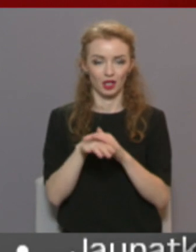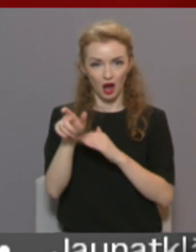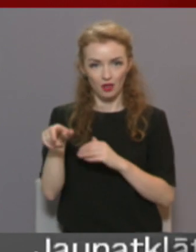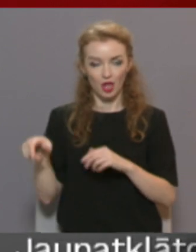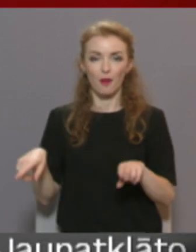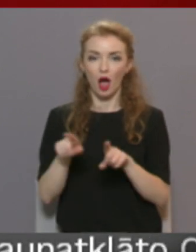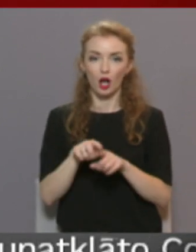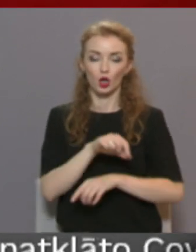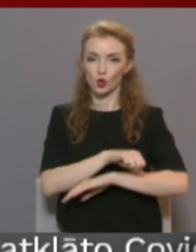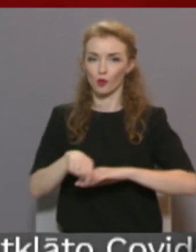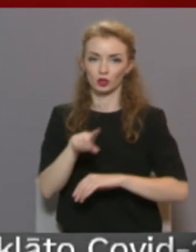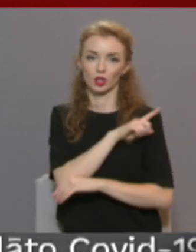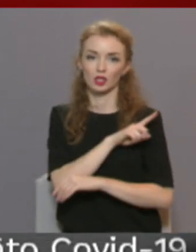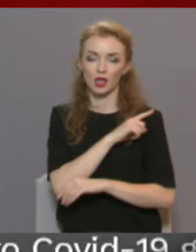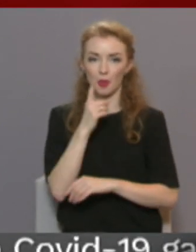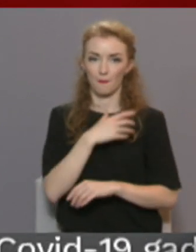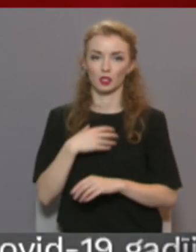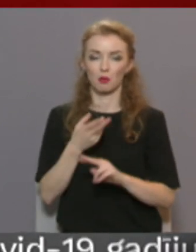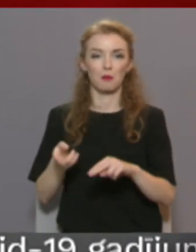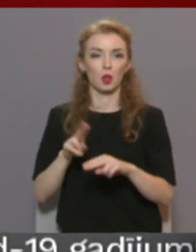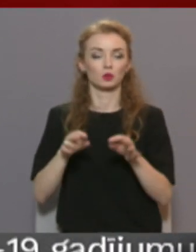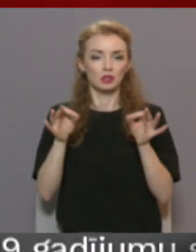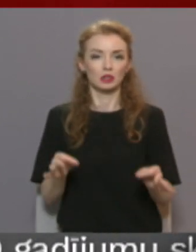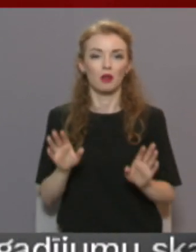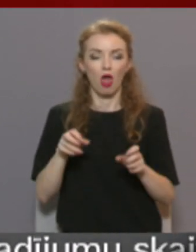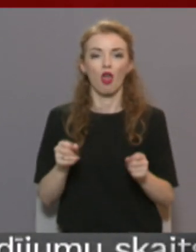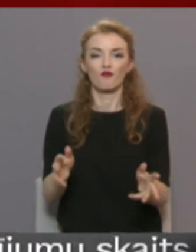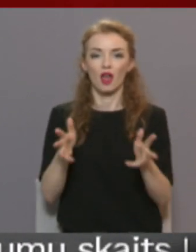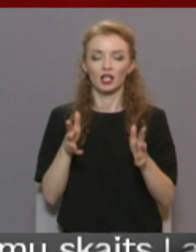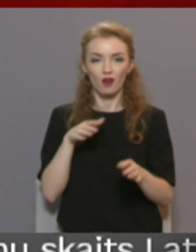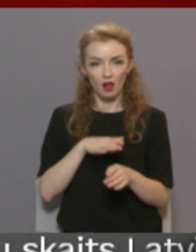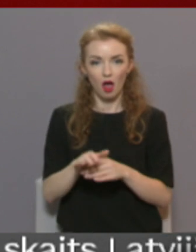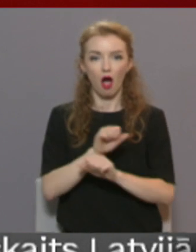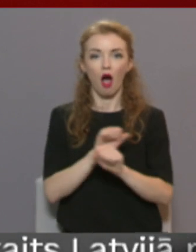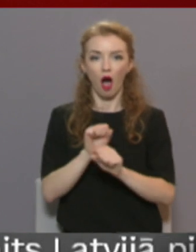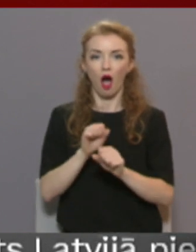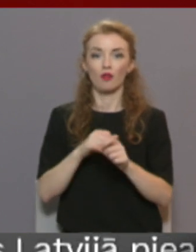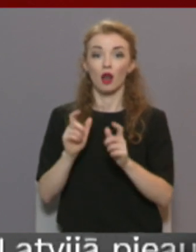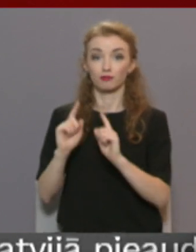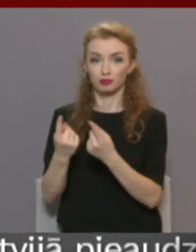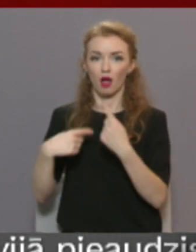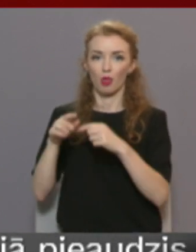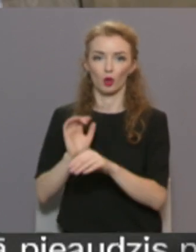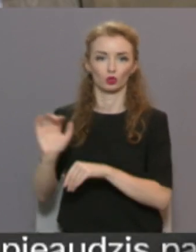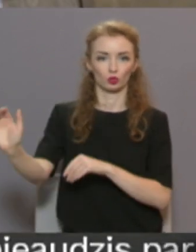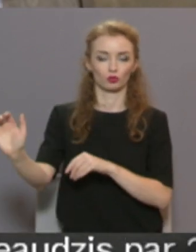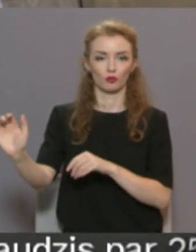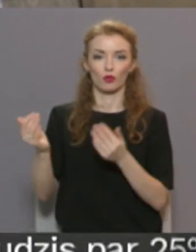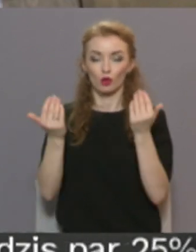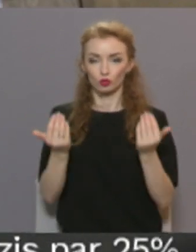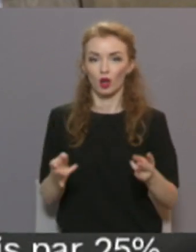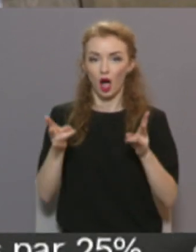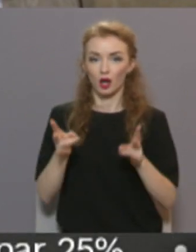ar dziena nepieciešamas papildes tiesības, lai efektīvāk varētu realizēt ātro atgriešanu aizturēto personu. Šodien